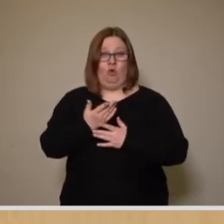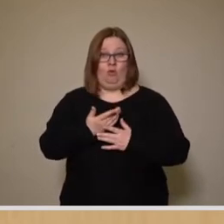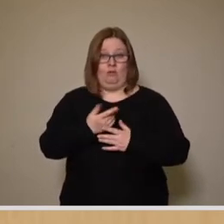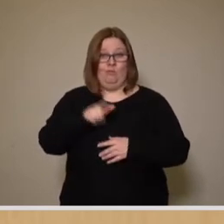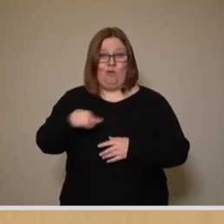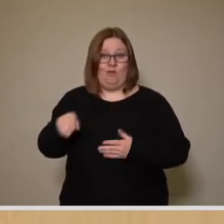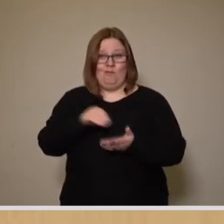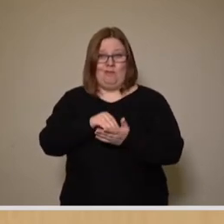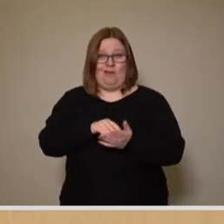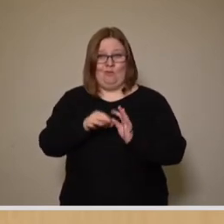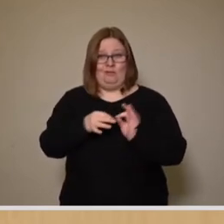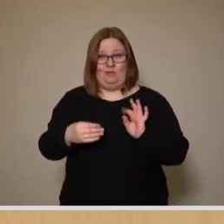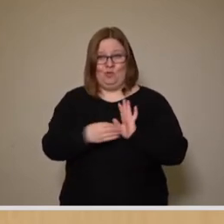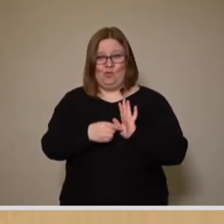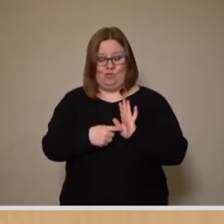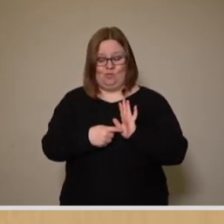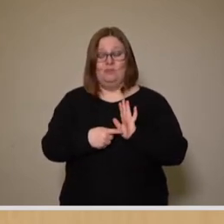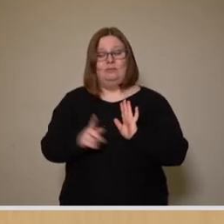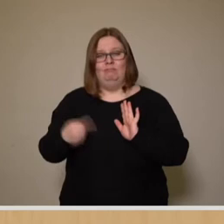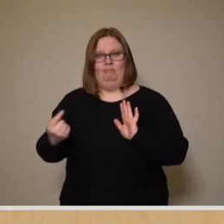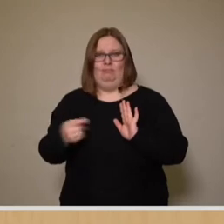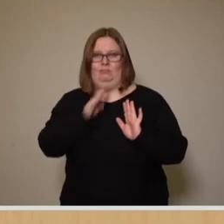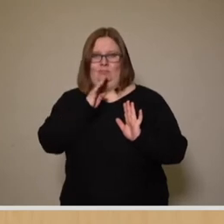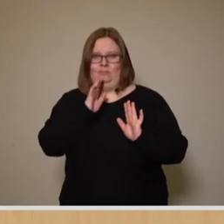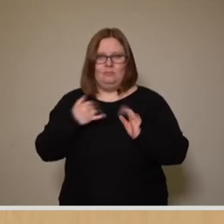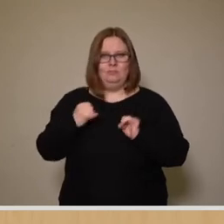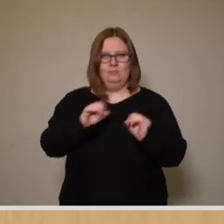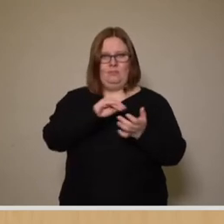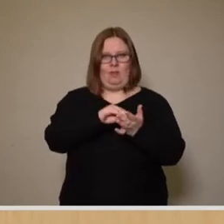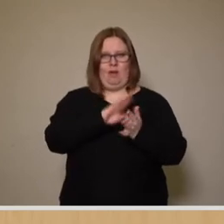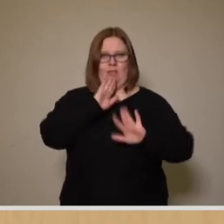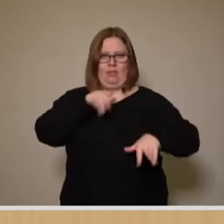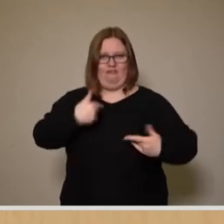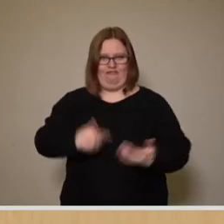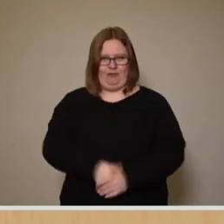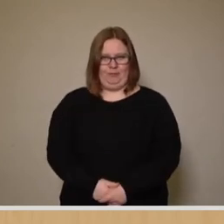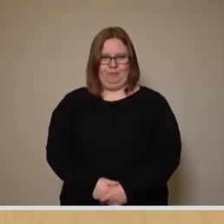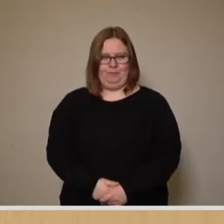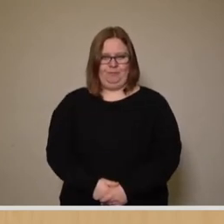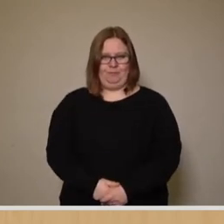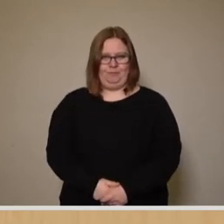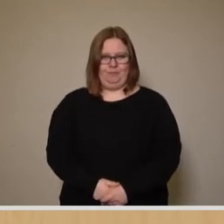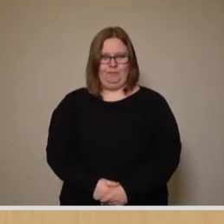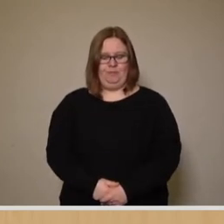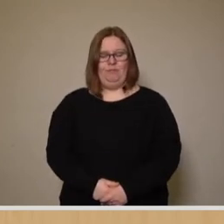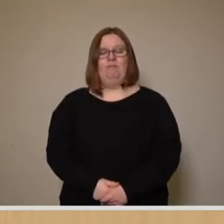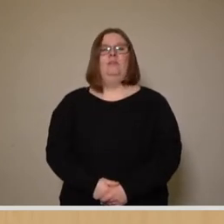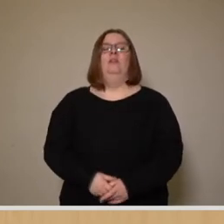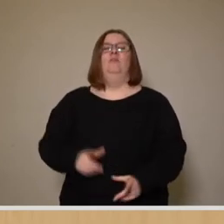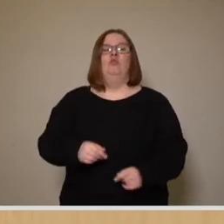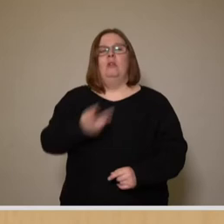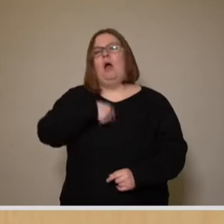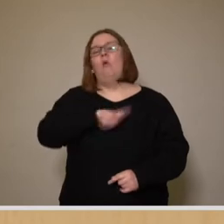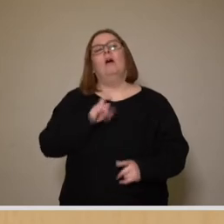Bürgerbeteiligungssatzung hier gehört und aktiv beteiligt zu werden. Wir stimmen dem